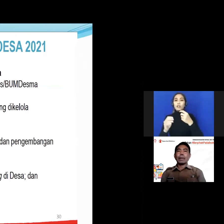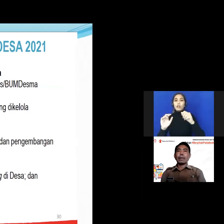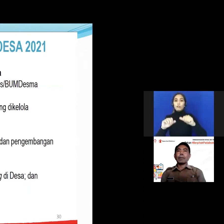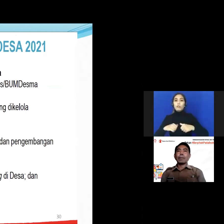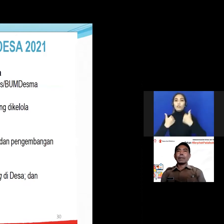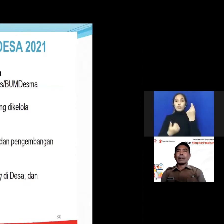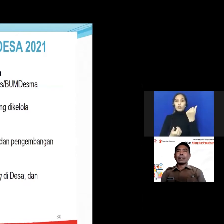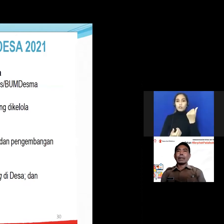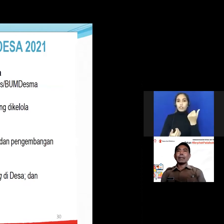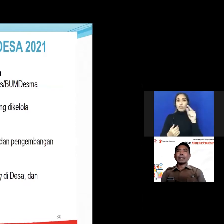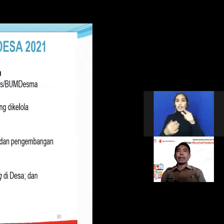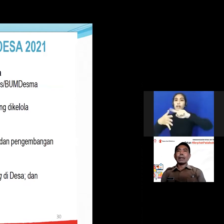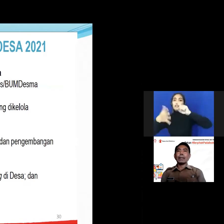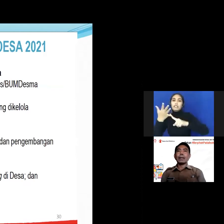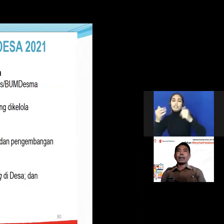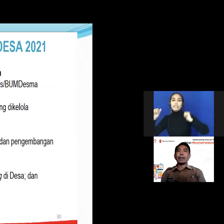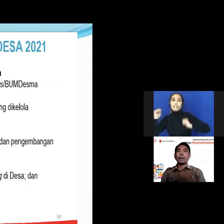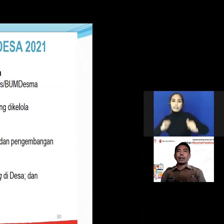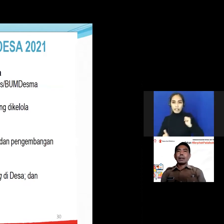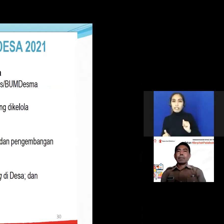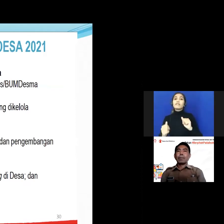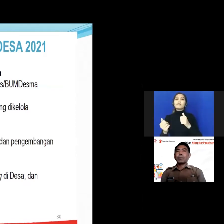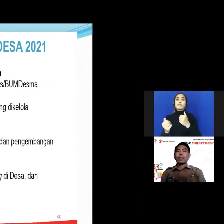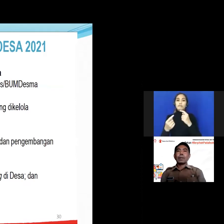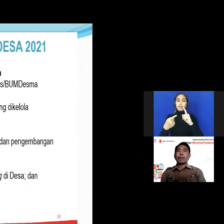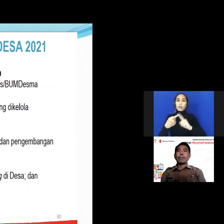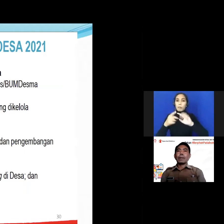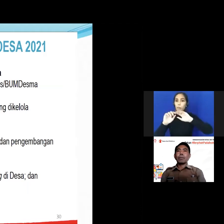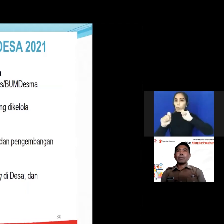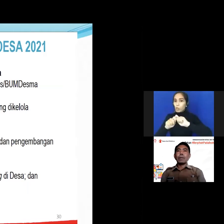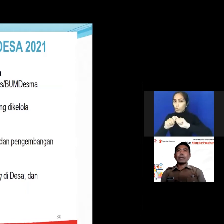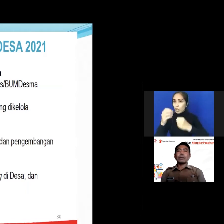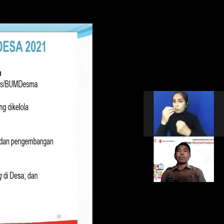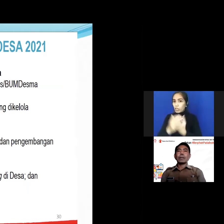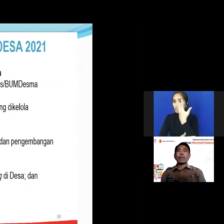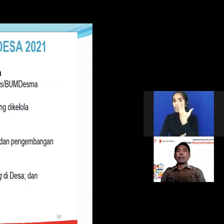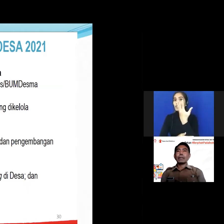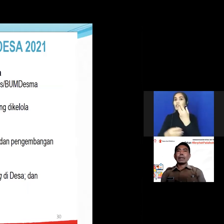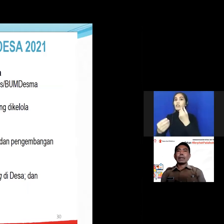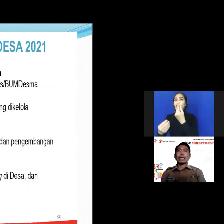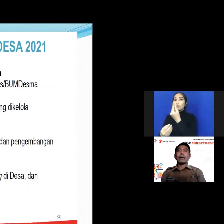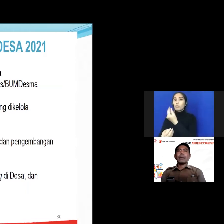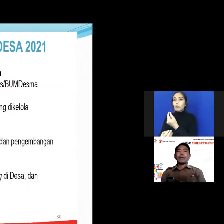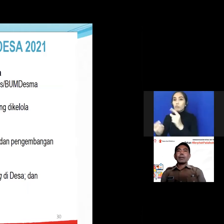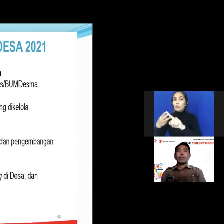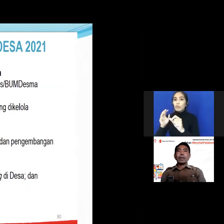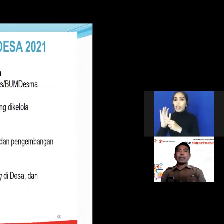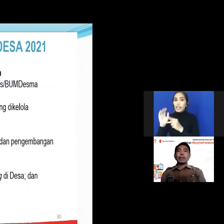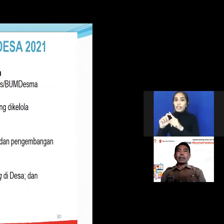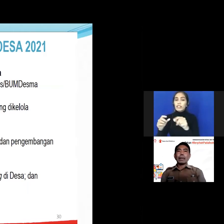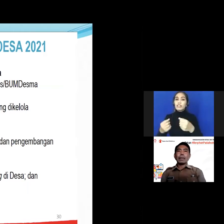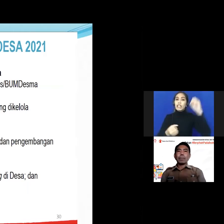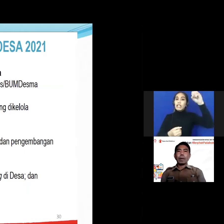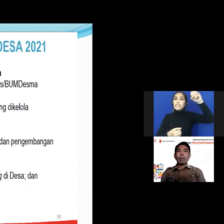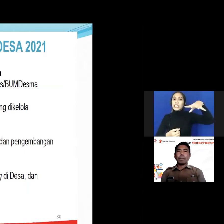desa maka ada beberapa kegiatan antara lain pembentukan dan pengembangan BUMDES penyediaan listrik desa kemudian